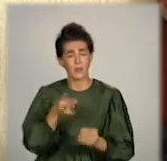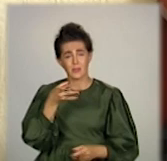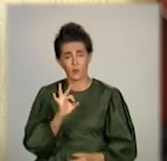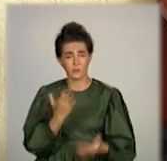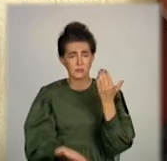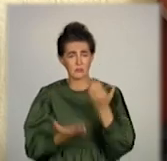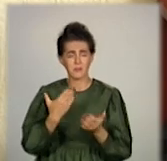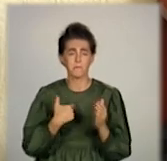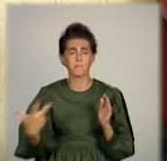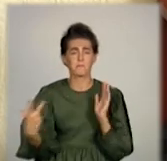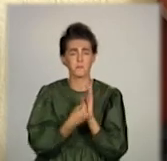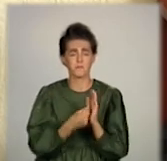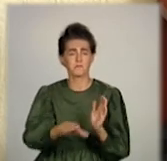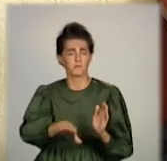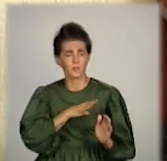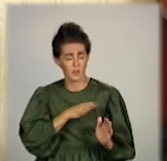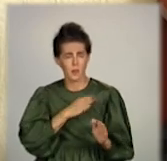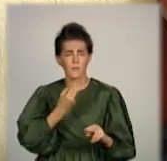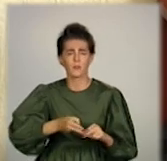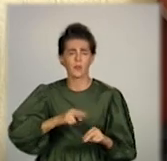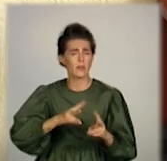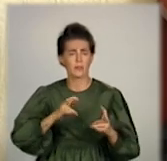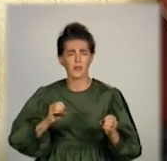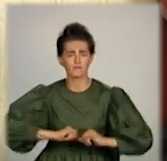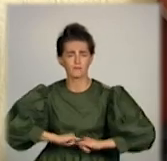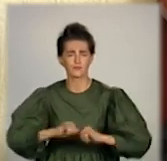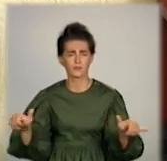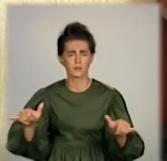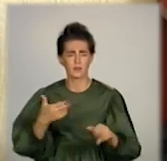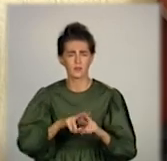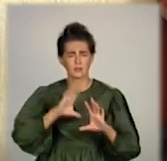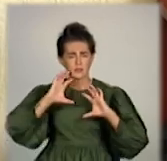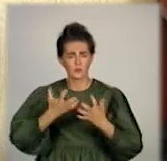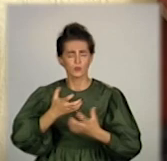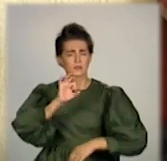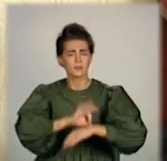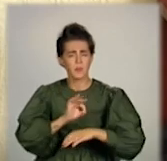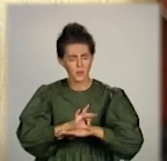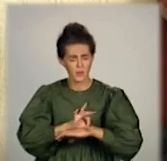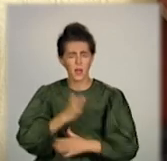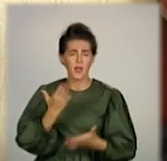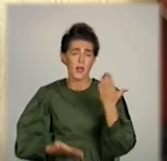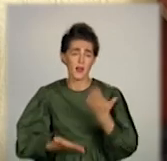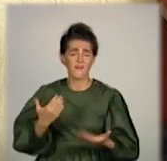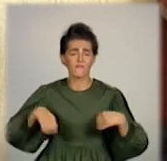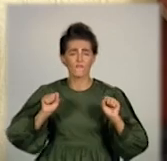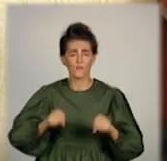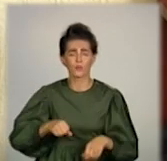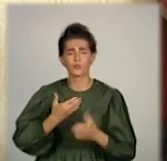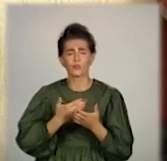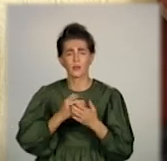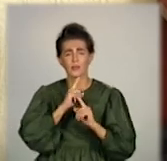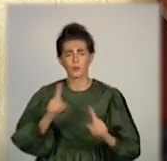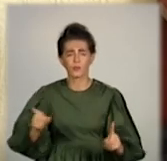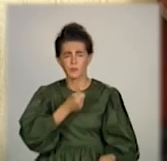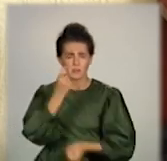привитий, то у нього не розов'ється серйозне заболівання і, можливо, навіть не буде клінічних